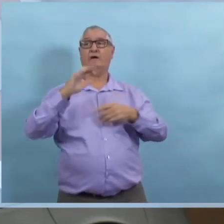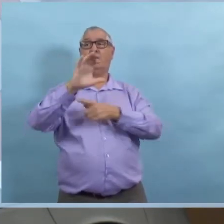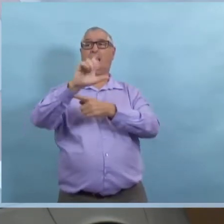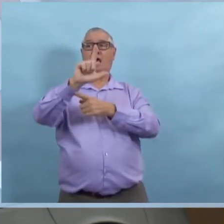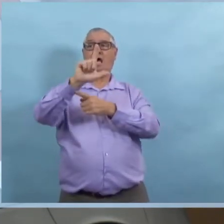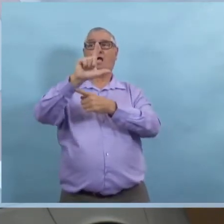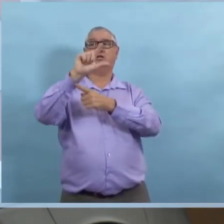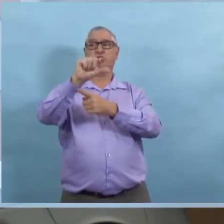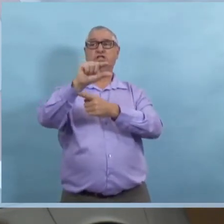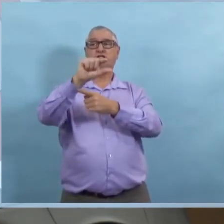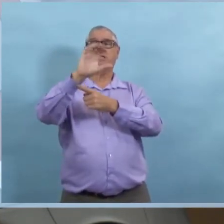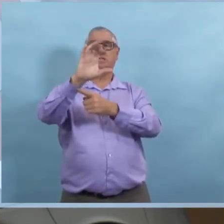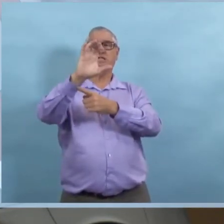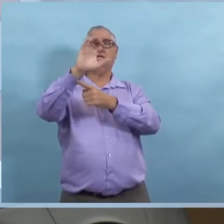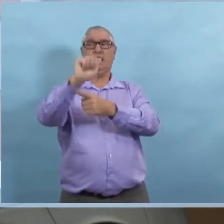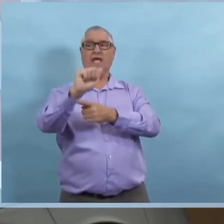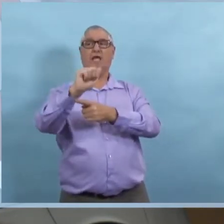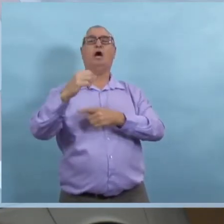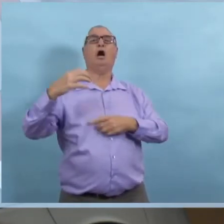Nous savons que